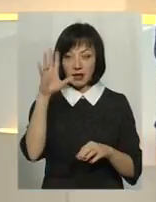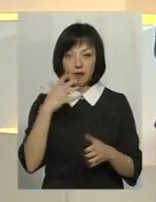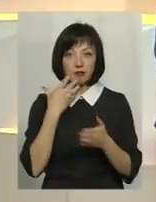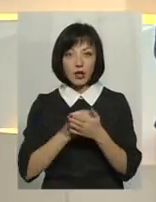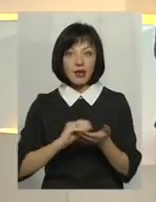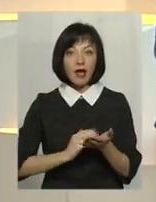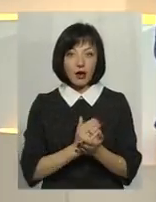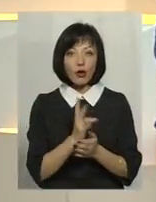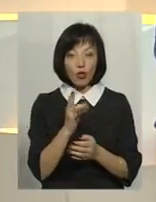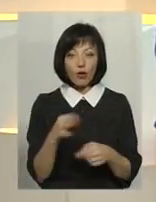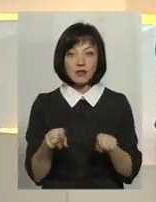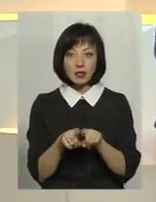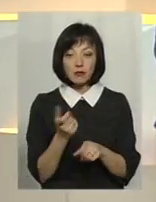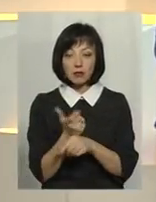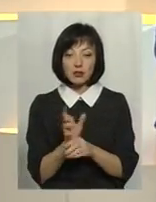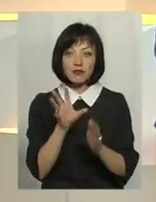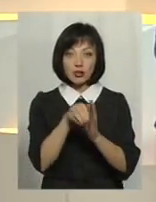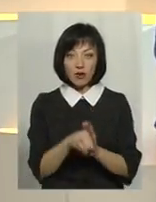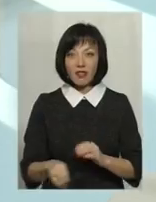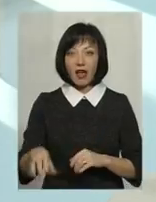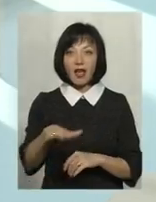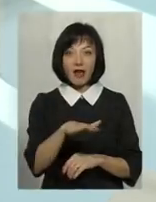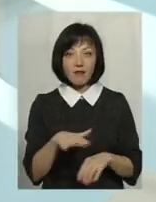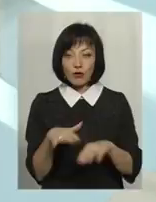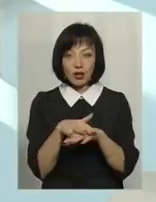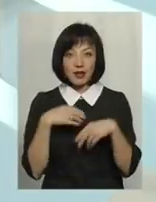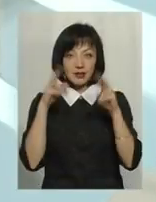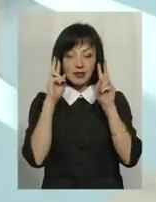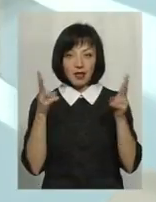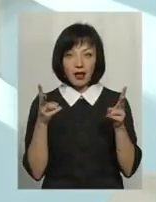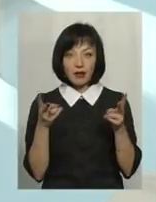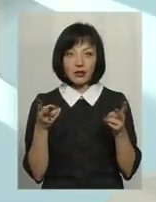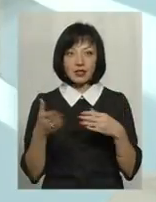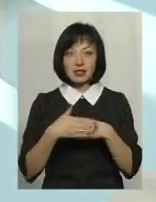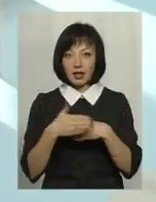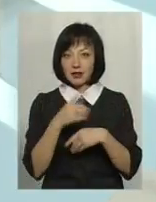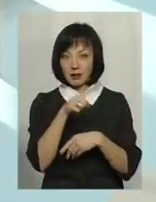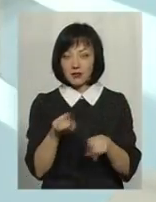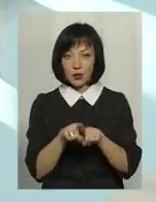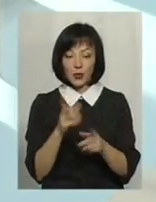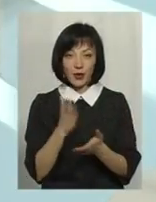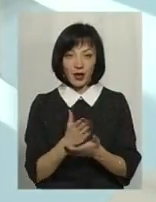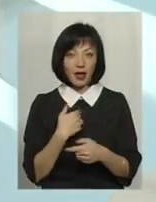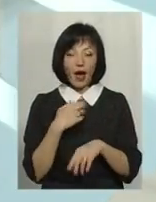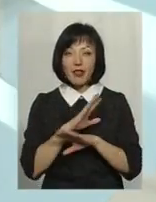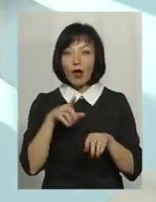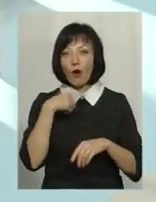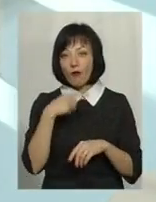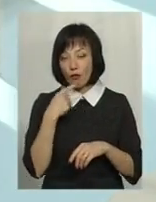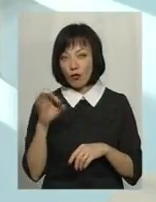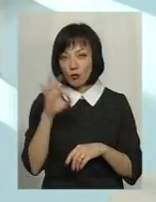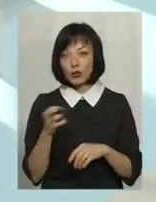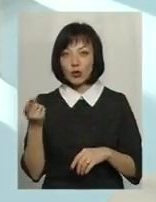якістю продукту, але він все рівно більше увійшов на європейський ринок, я не знаю, з усіма санкціями він все рівно там присутній. Я вже не говорю про те,